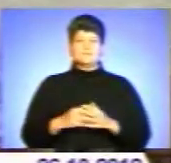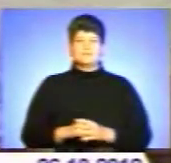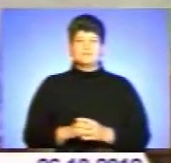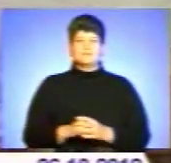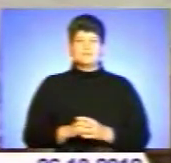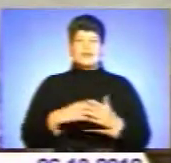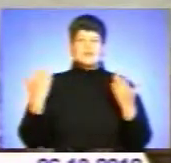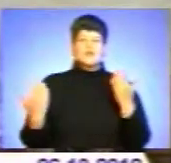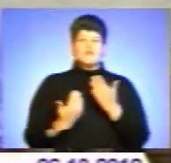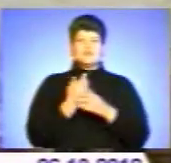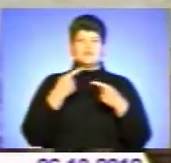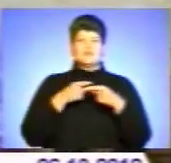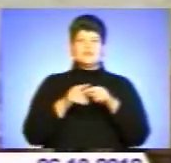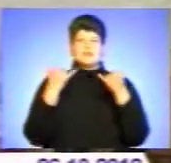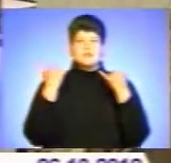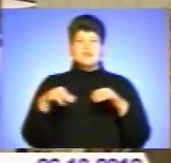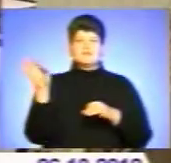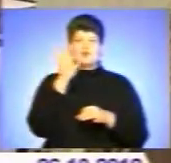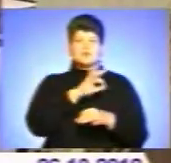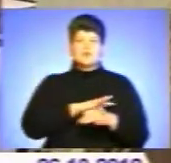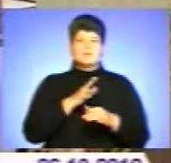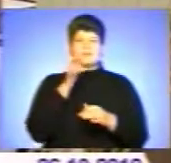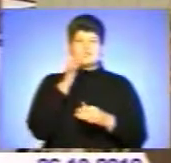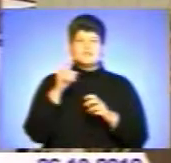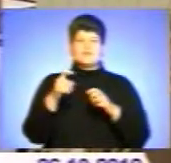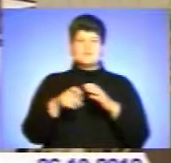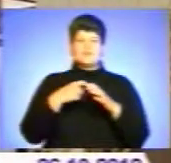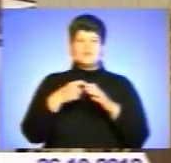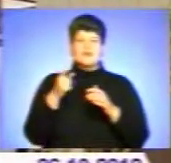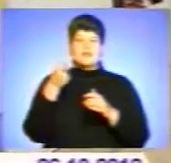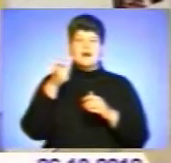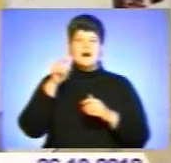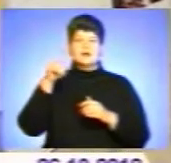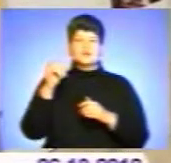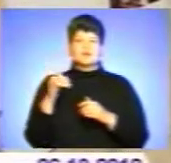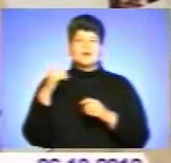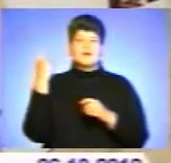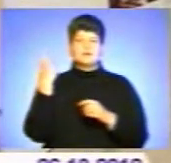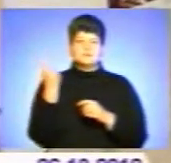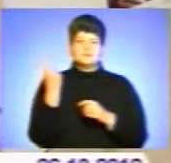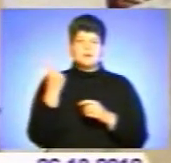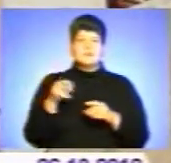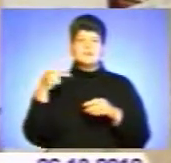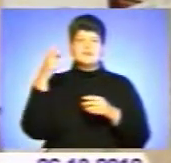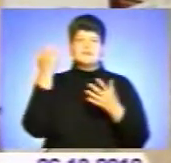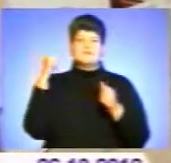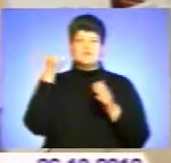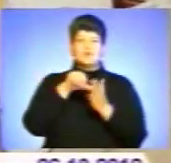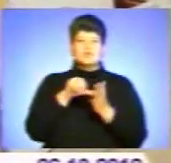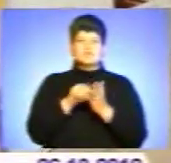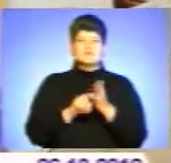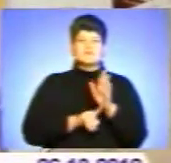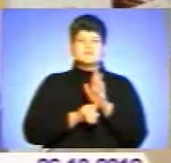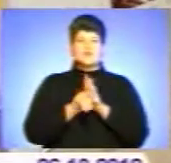Найновіші технології відтепер використовуються під час видобування газу на Харківщині. Президент взяв участь у запуску боріння